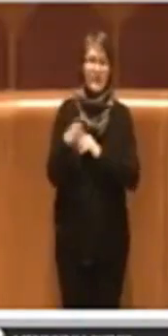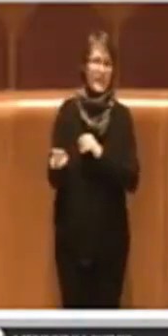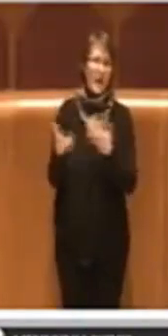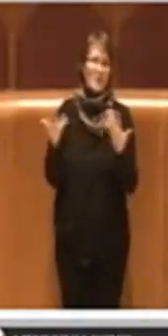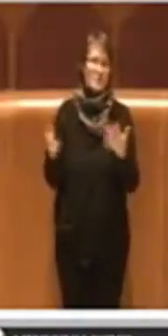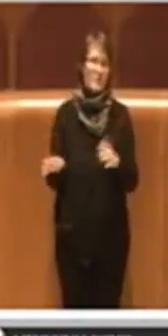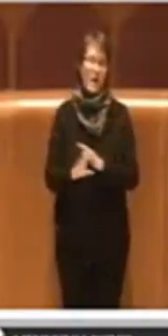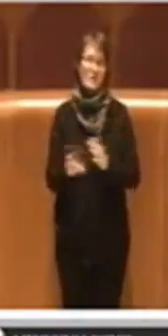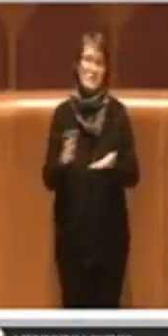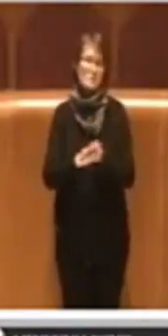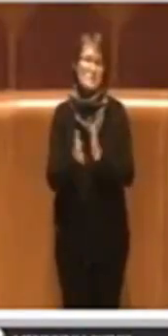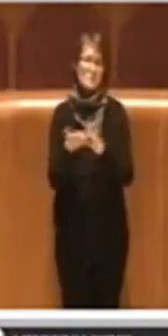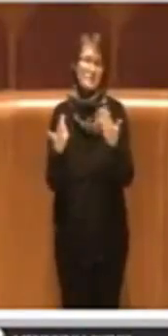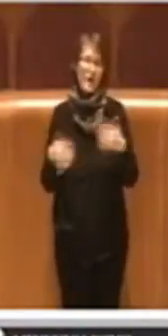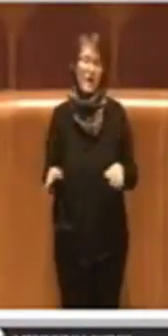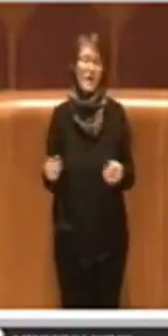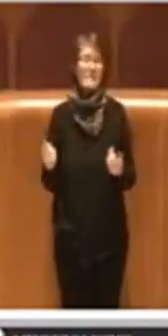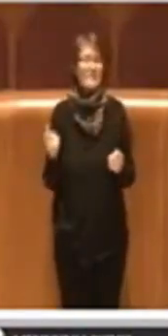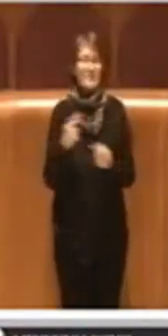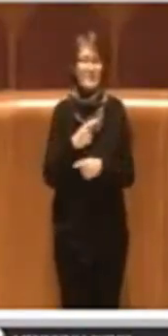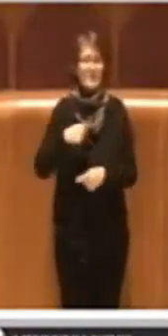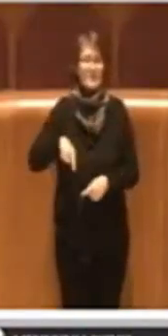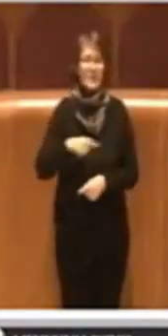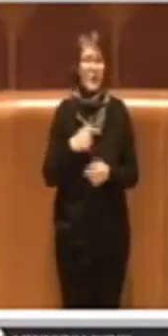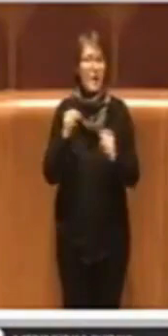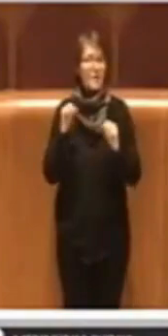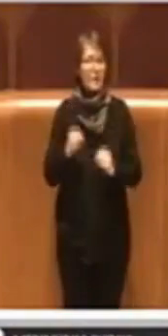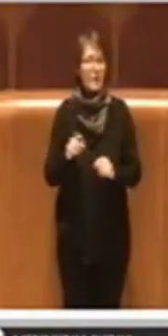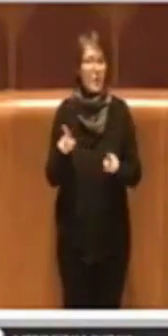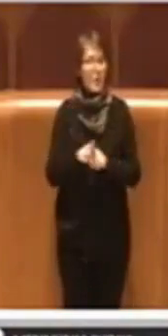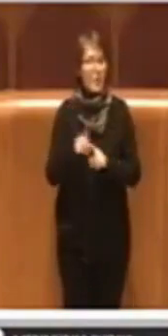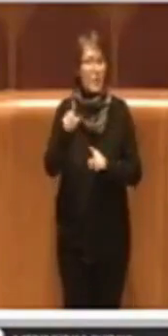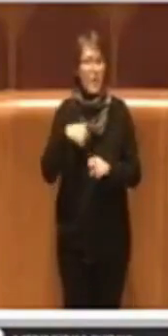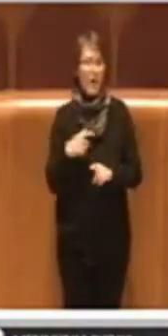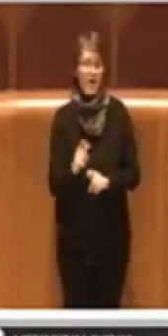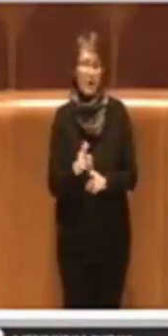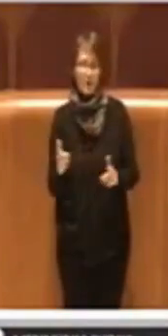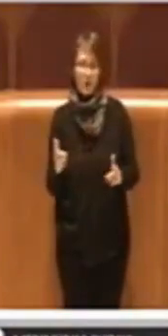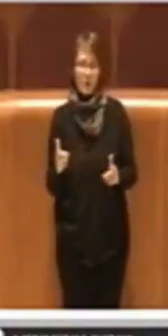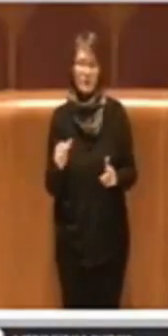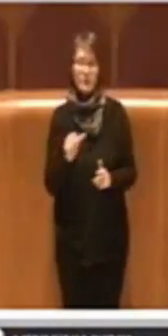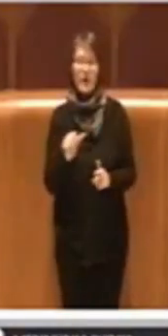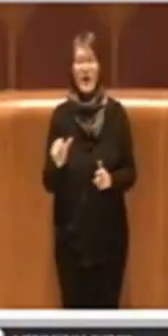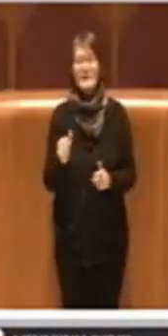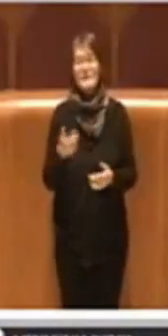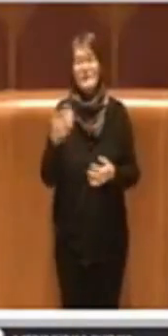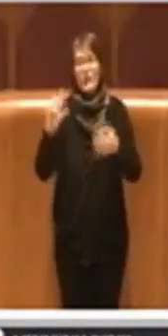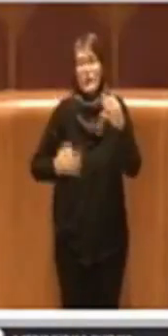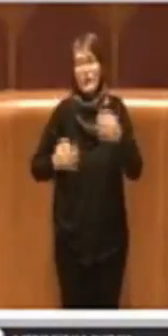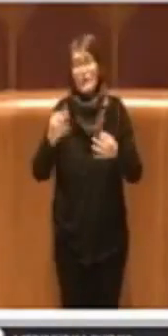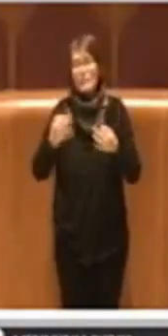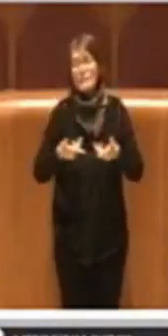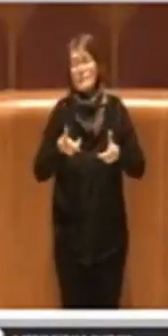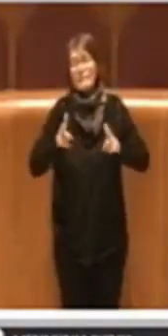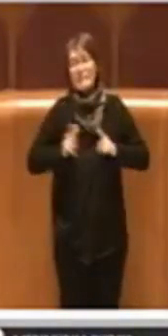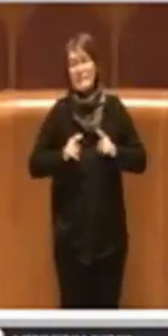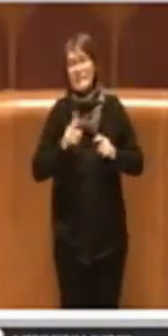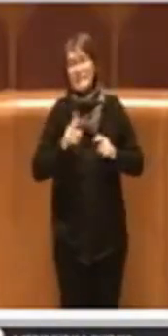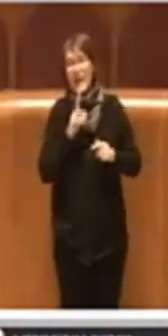non abbiamo questa possibilità e soltanto la giurisprudenza, qui ci potrà dare delle risposte, ma comunque